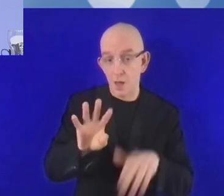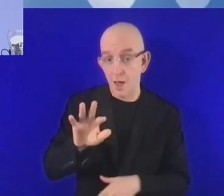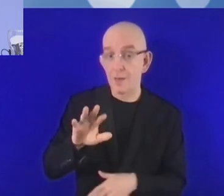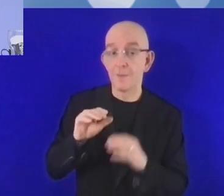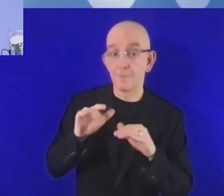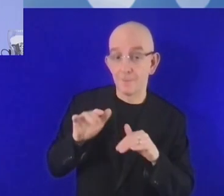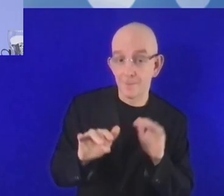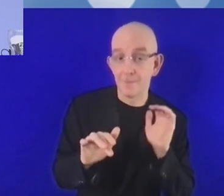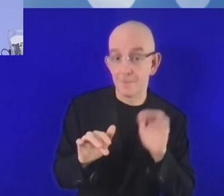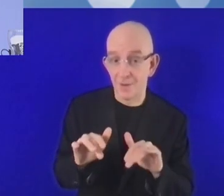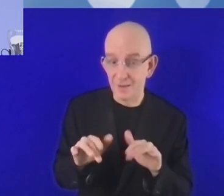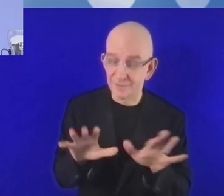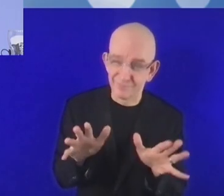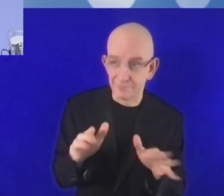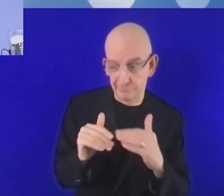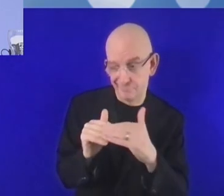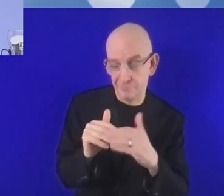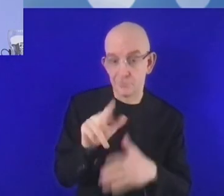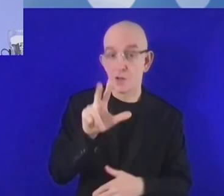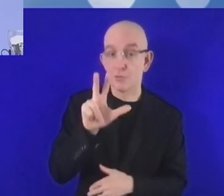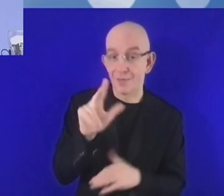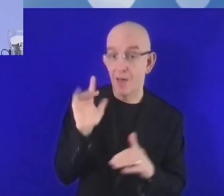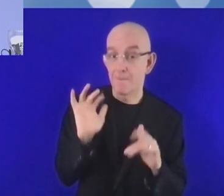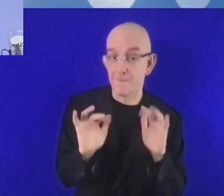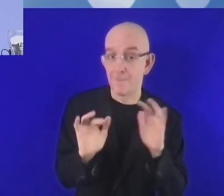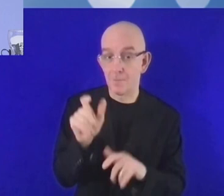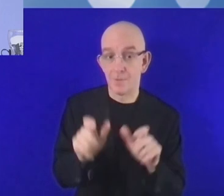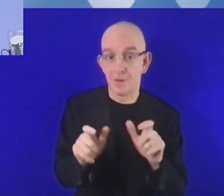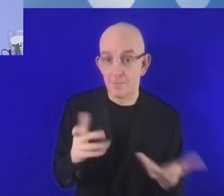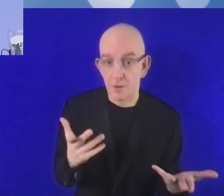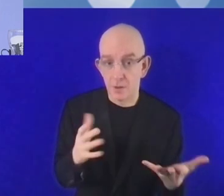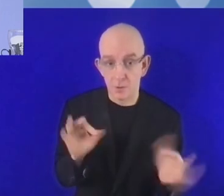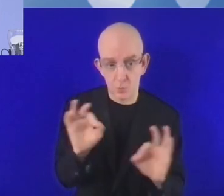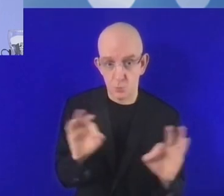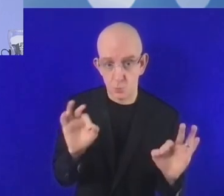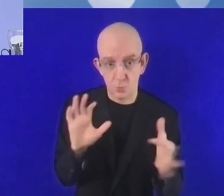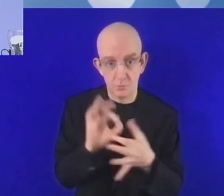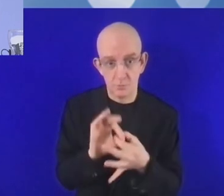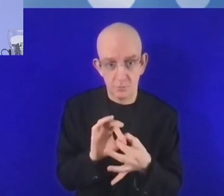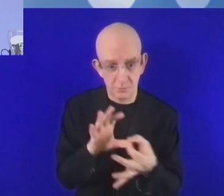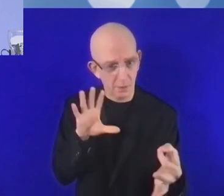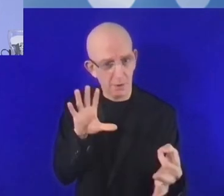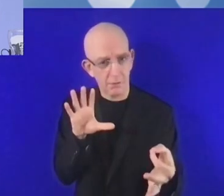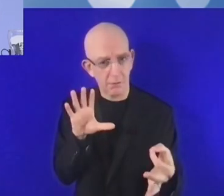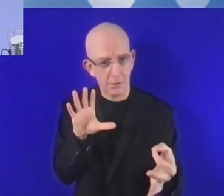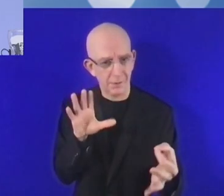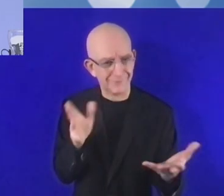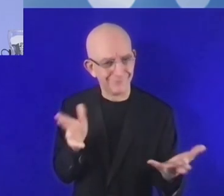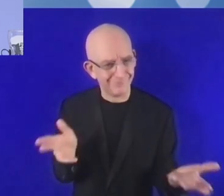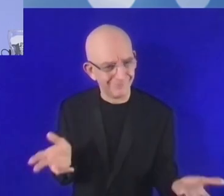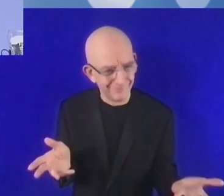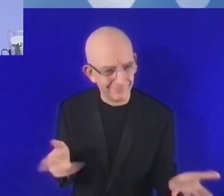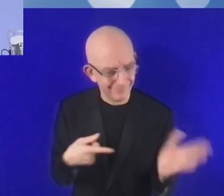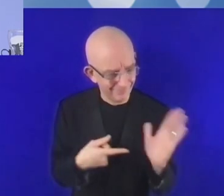من الأشخاص في العالم لا يمكنهم الاستفادة من